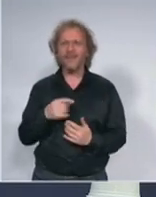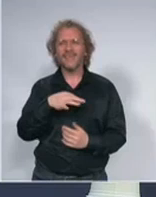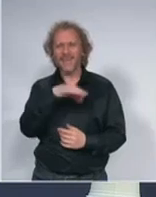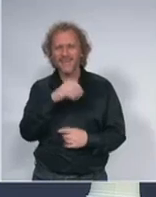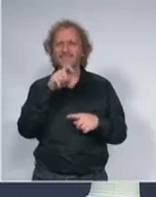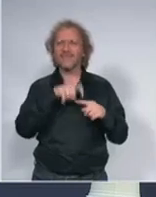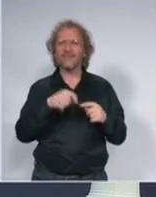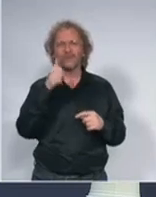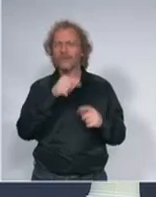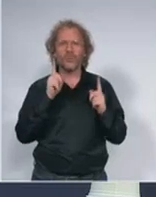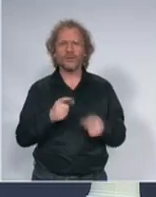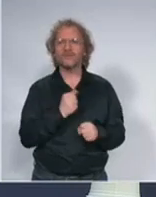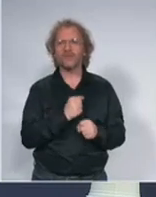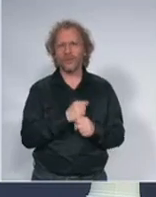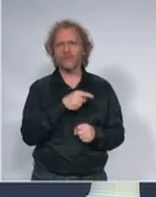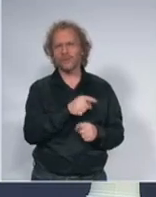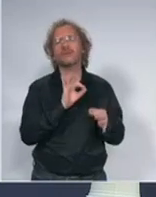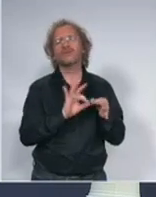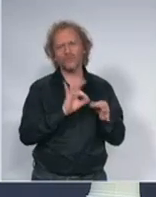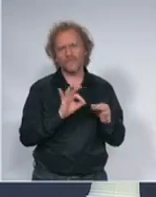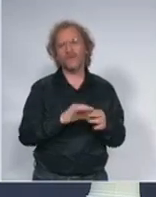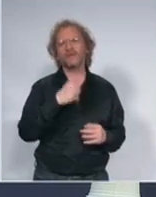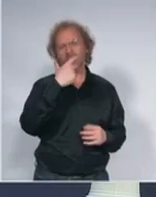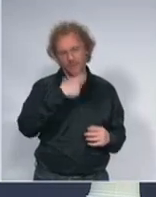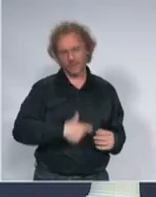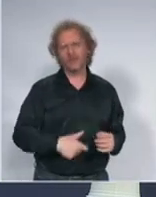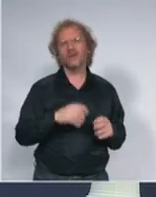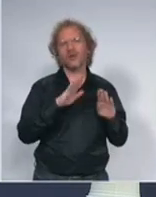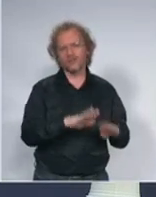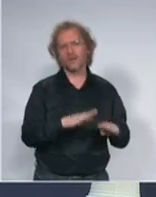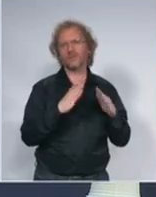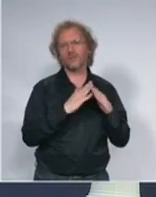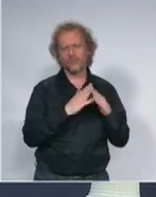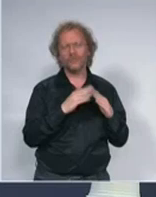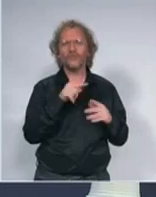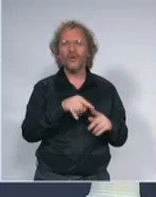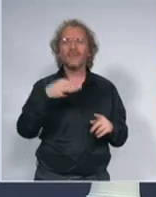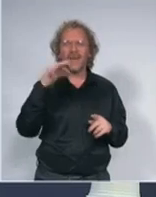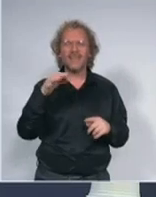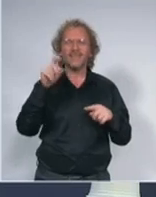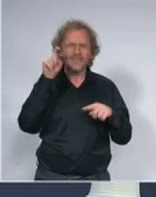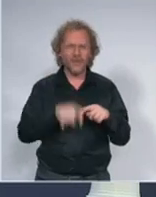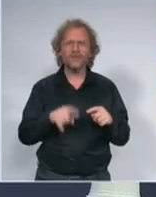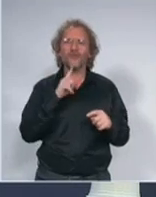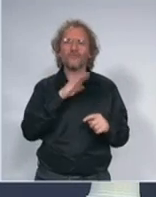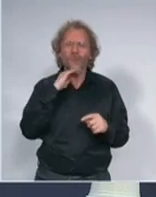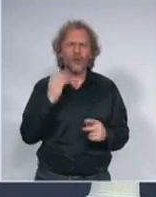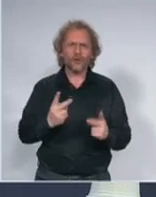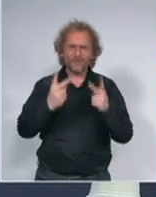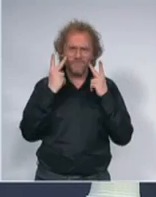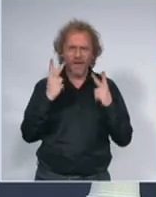da se čuvate i da sedite kući to je zaista jedina stvar koja u ovom trenutku neophodna za vas za vaše